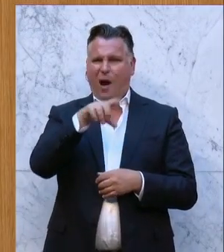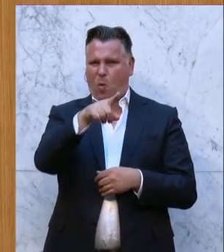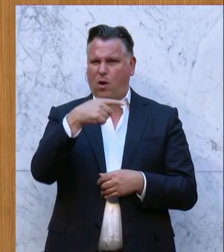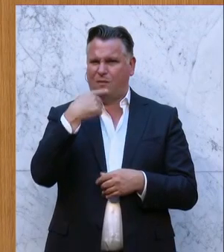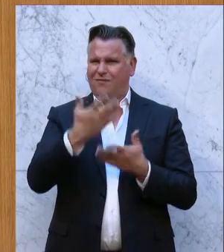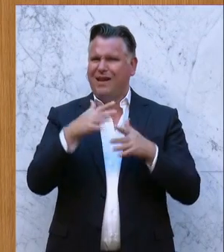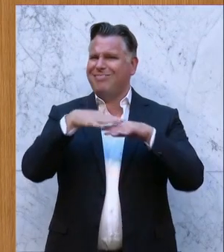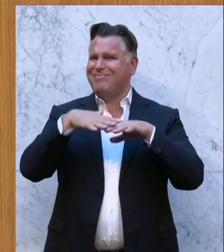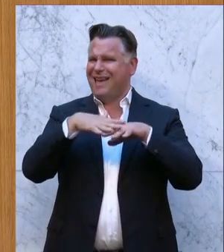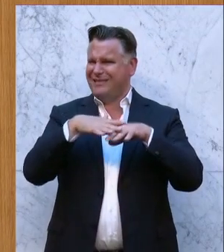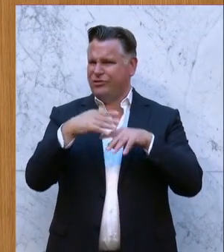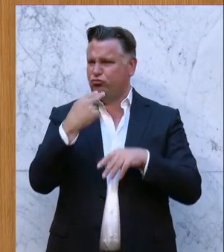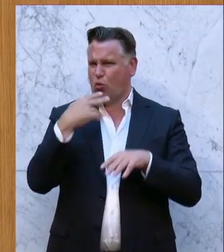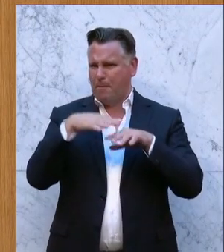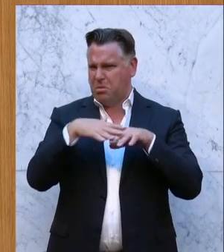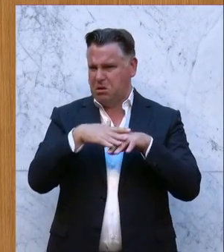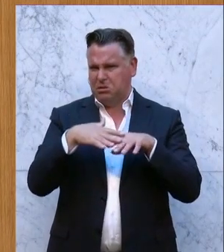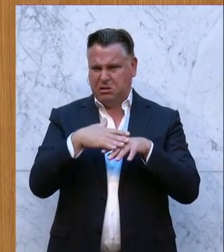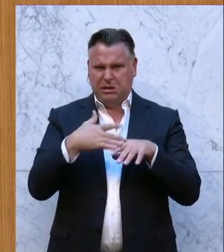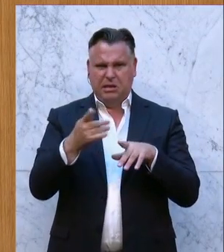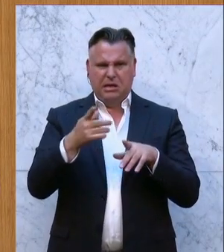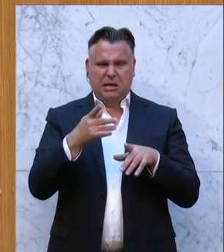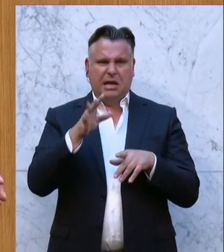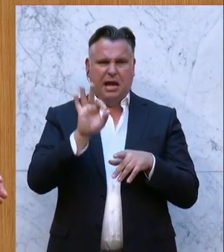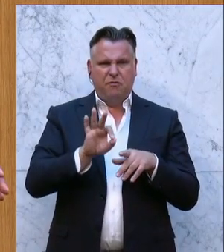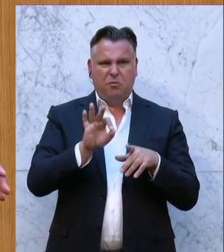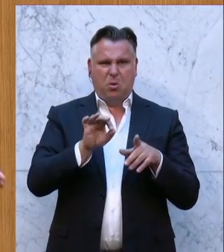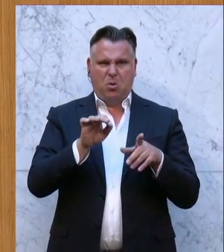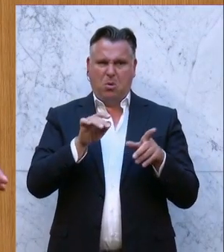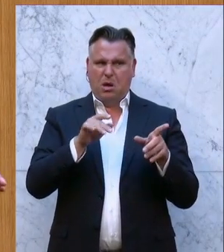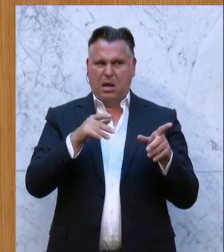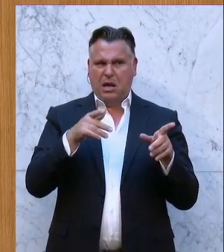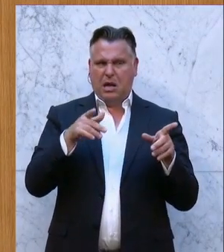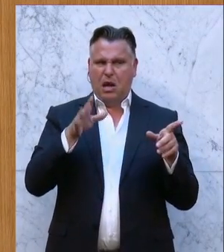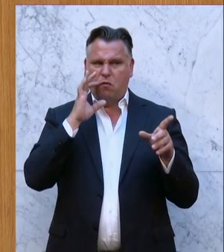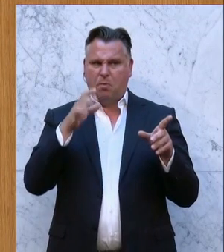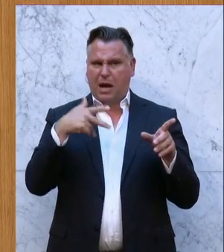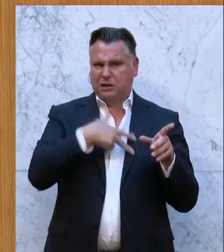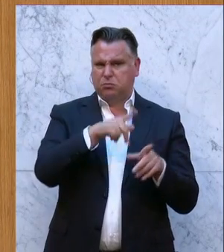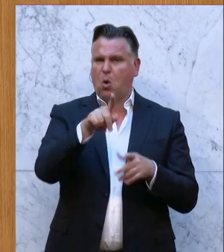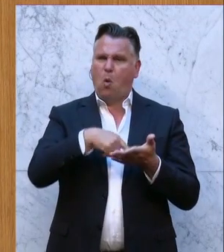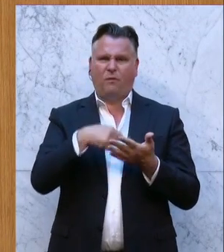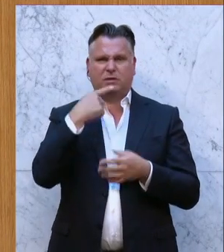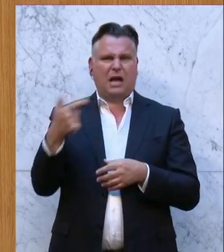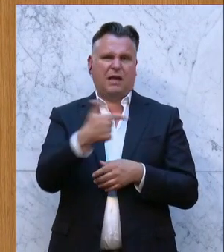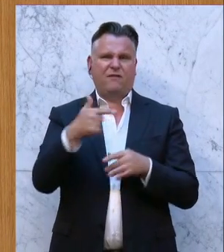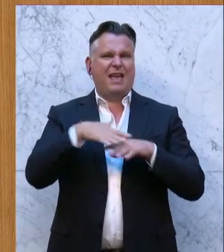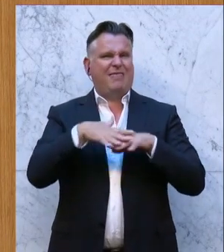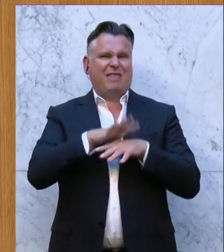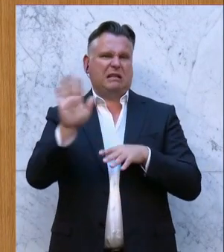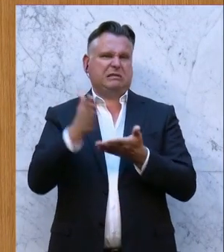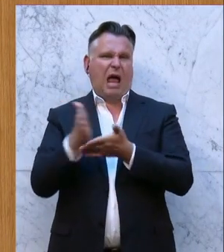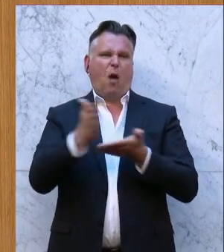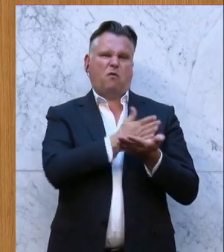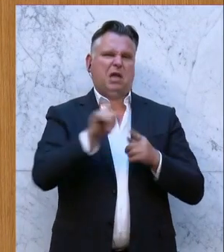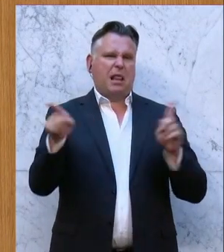Also, dass die Netze zwischen ÖVP und SPÖ aufgeteilt werden, das ist eine Mär, die ihr gerne pflegt. In Wirklichkeit